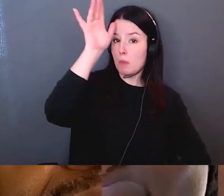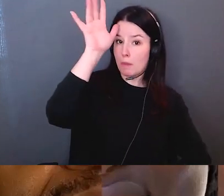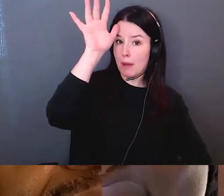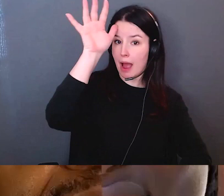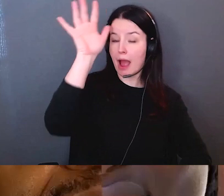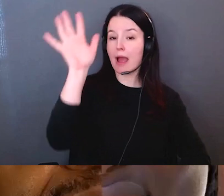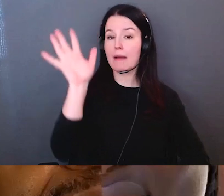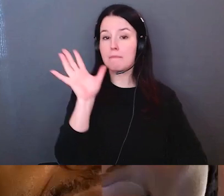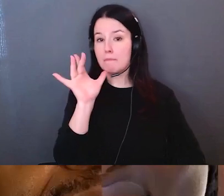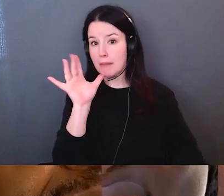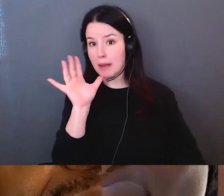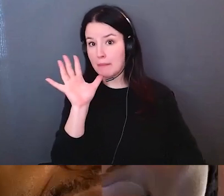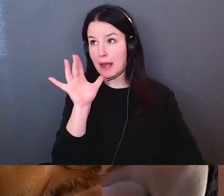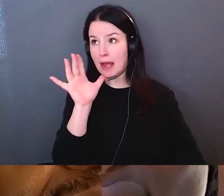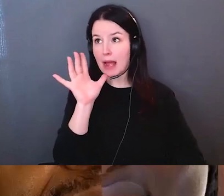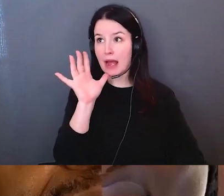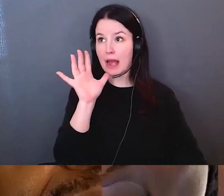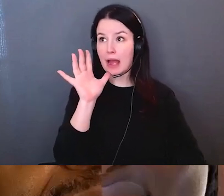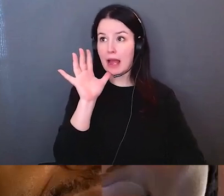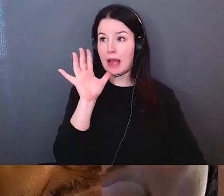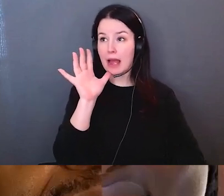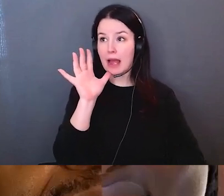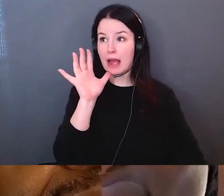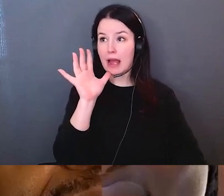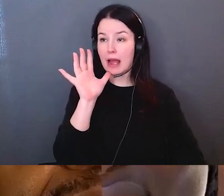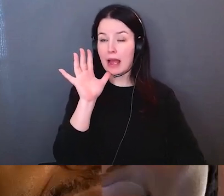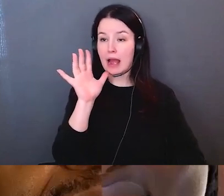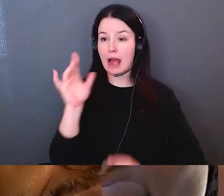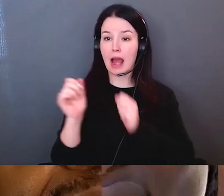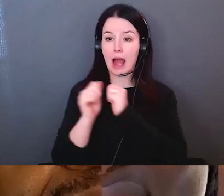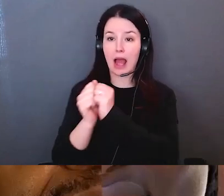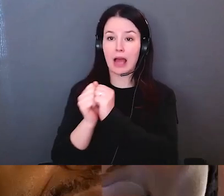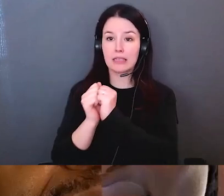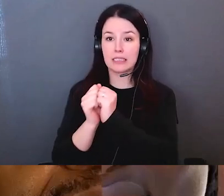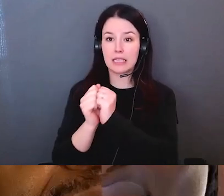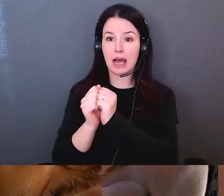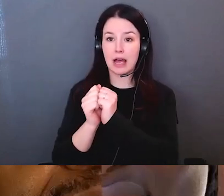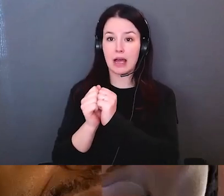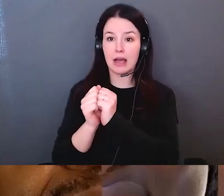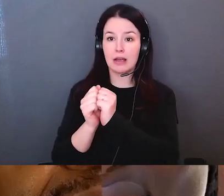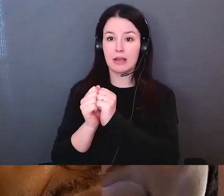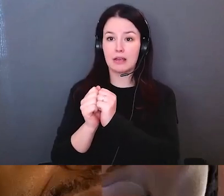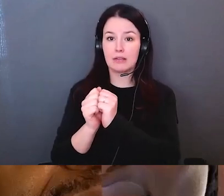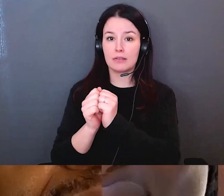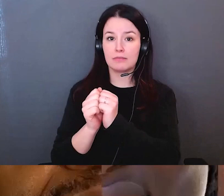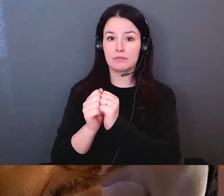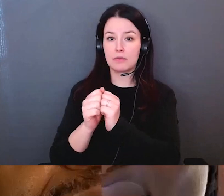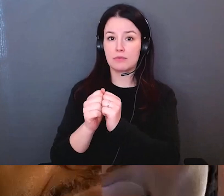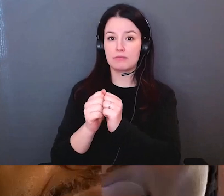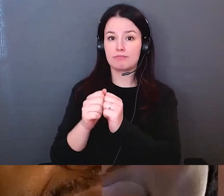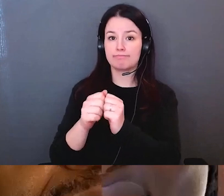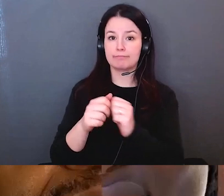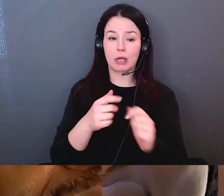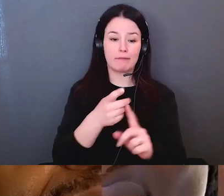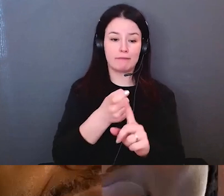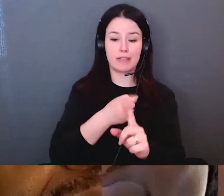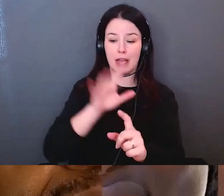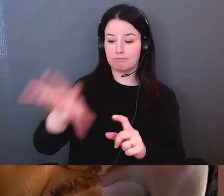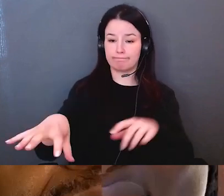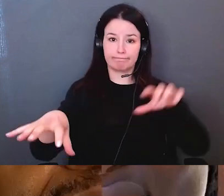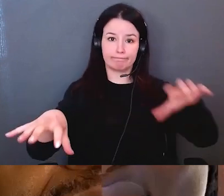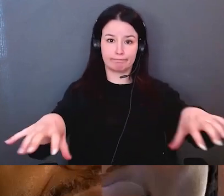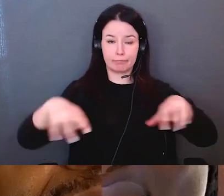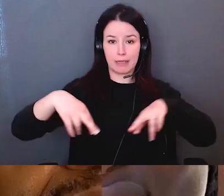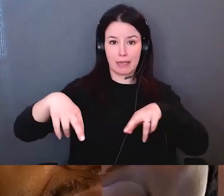Donc comme on m'a présenté, je suis Mohawk mais aussi irlandais.